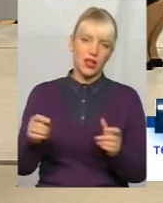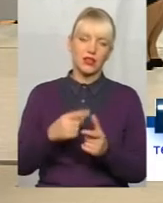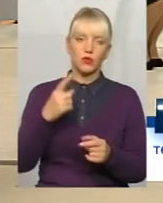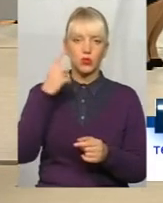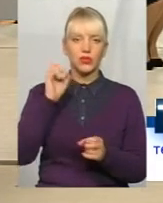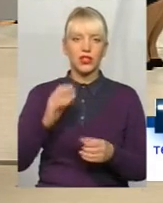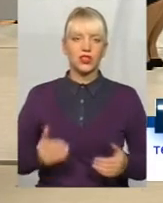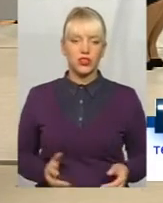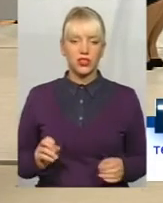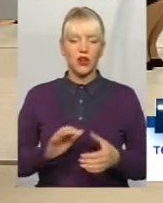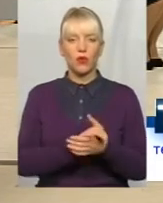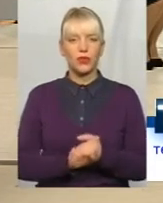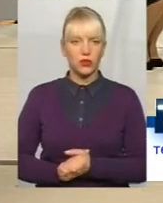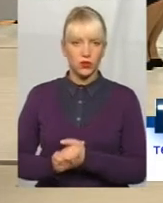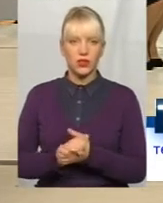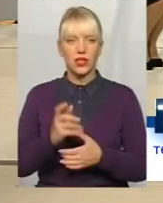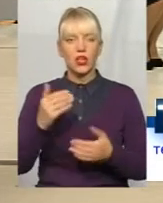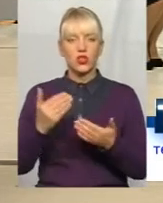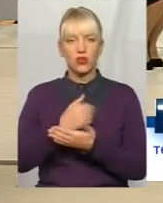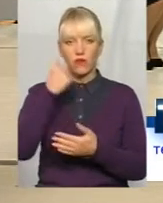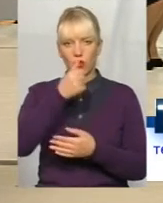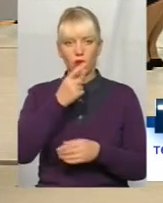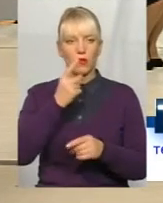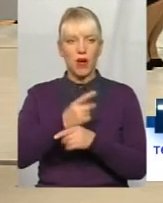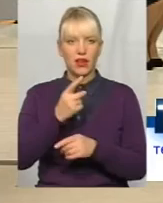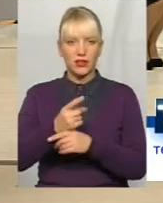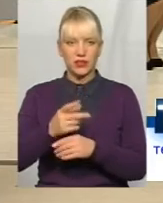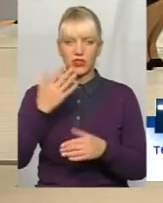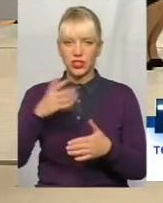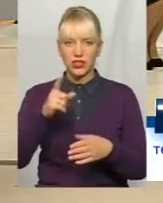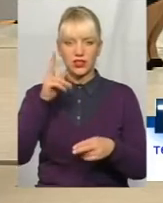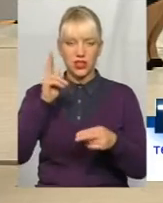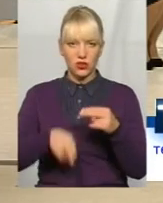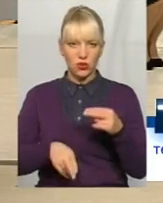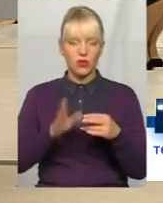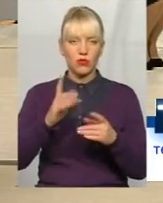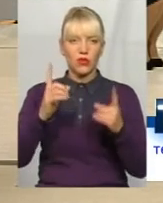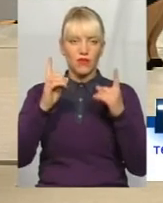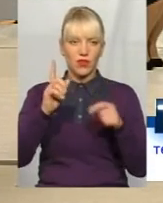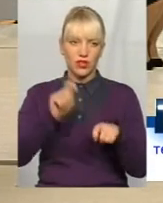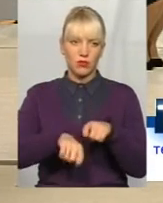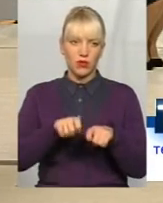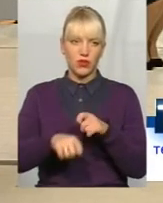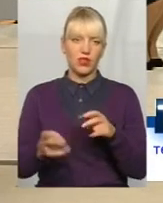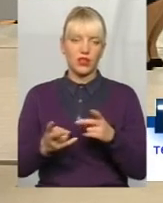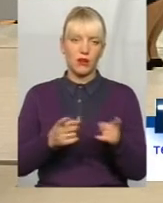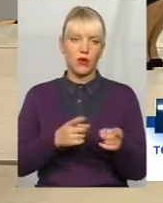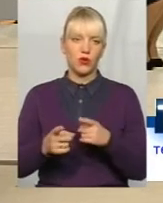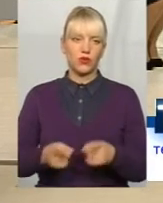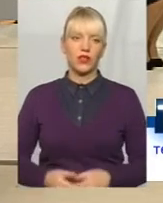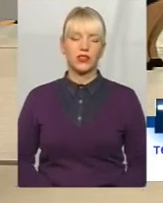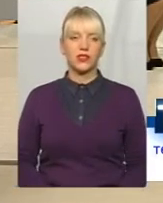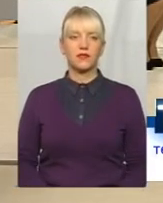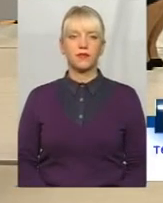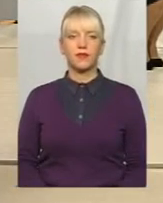'єднуйтесь, бо другої виходу немає. З нового року мораторій на перевірки скасовується, будуть великі перевірки і треба готуватися. Дякую, пані Надія. Пані